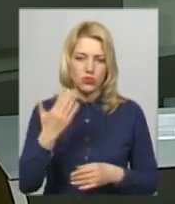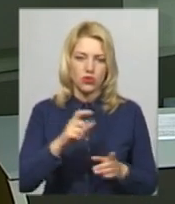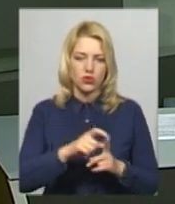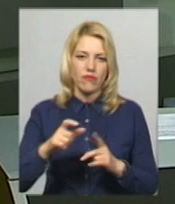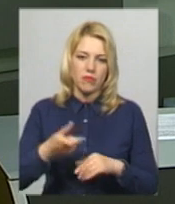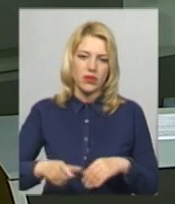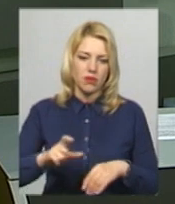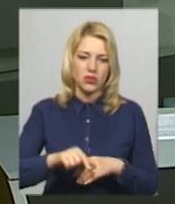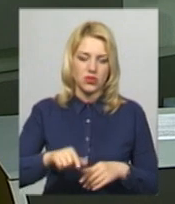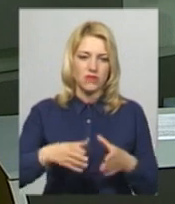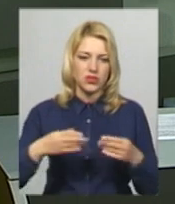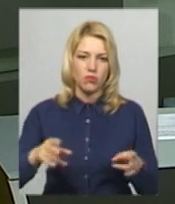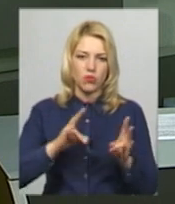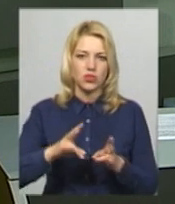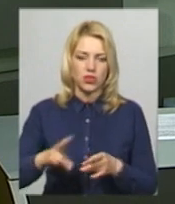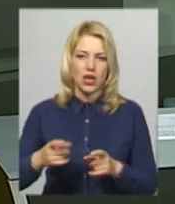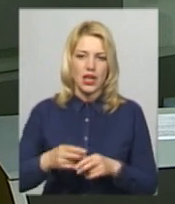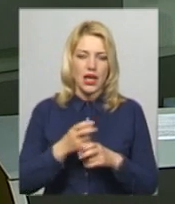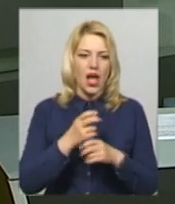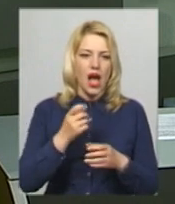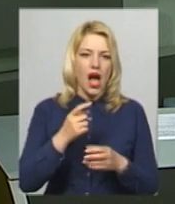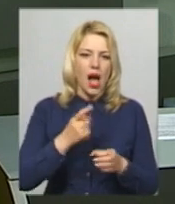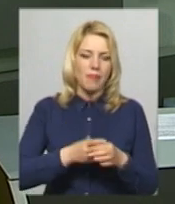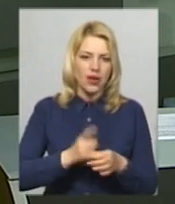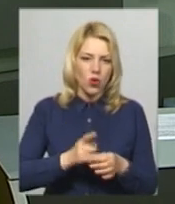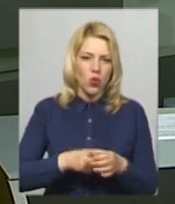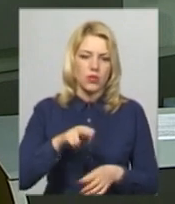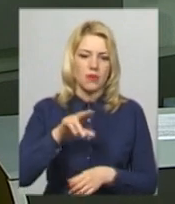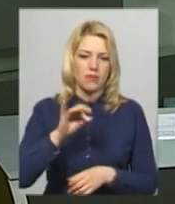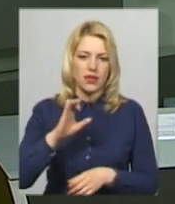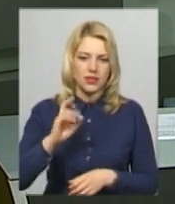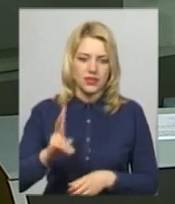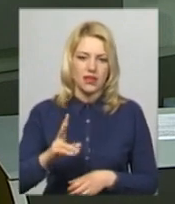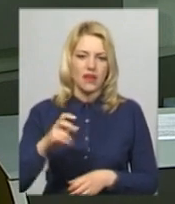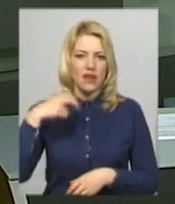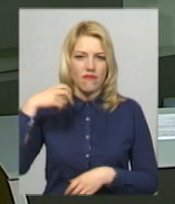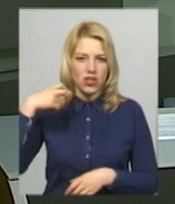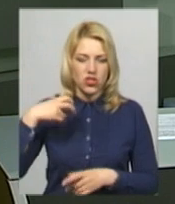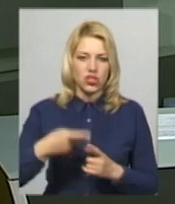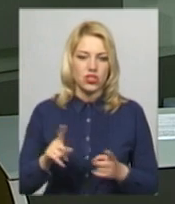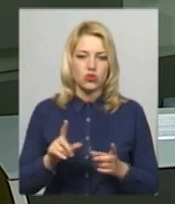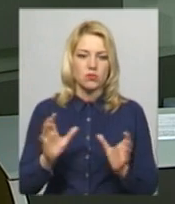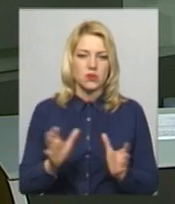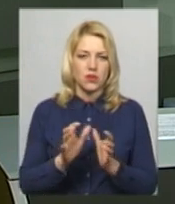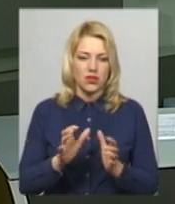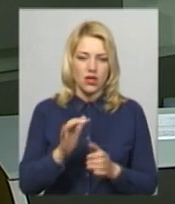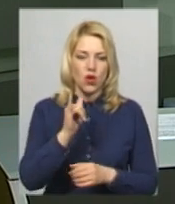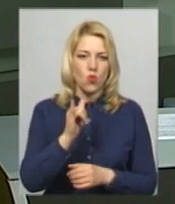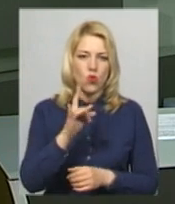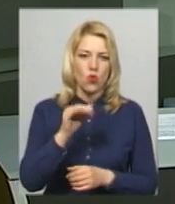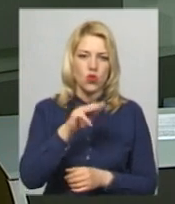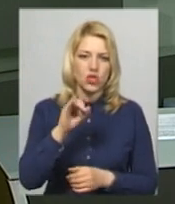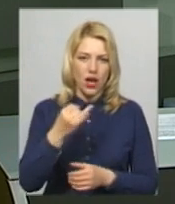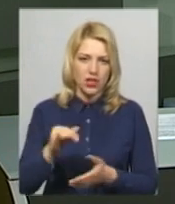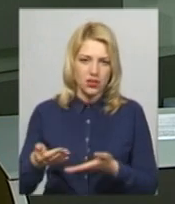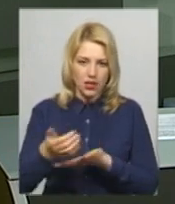найбільше цієї весни постраждали кісточкові абрикоси, персики та деякі сорти вишень. Як зберегти, бодай, частину урожаю фруктів та що